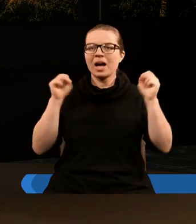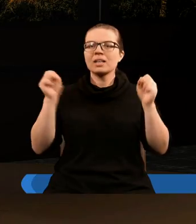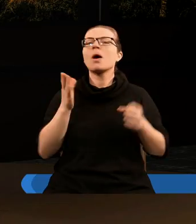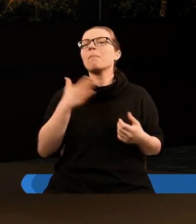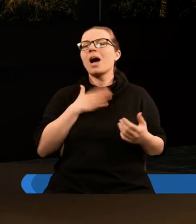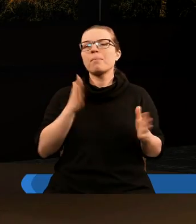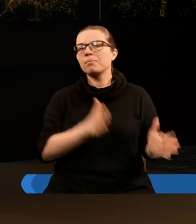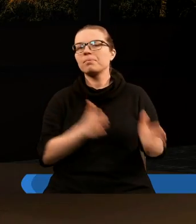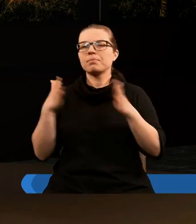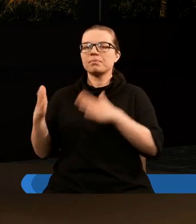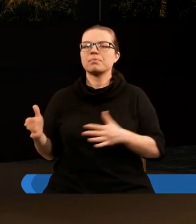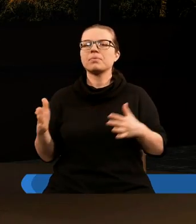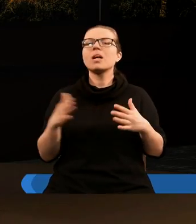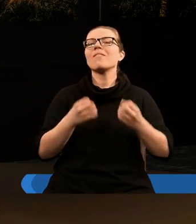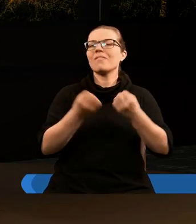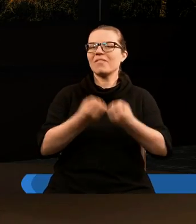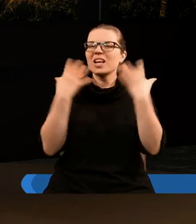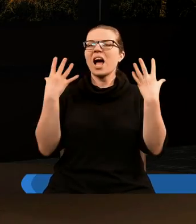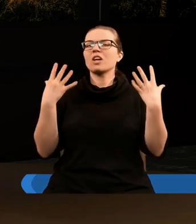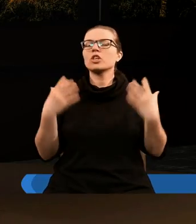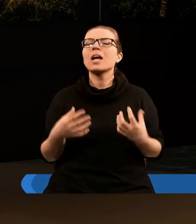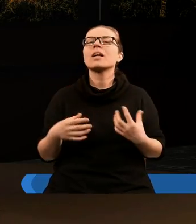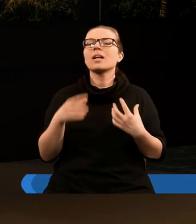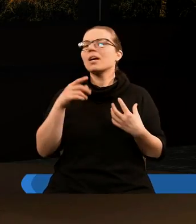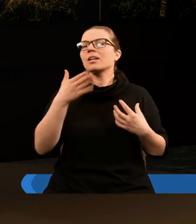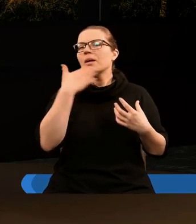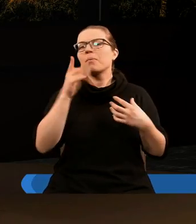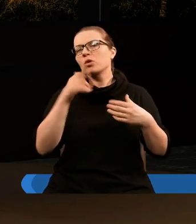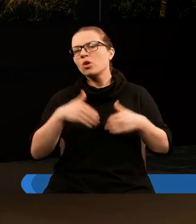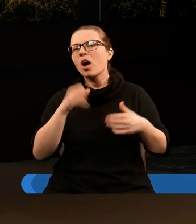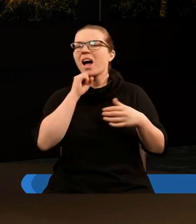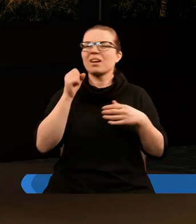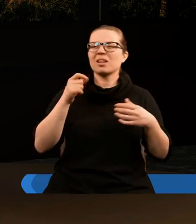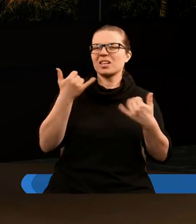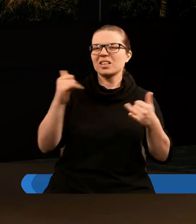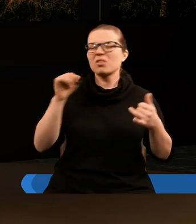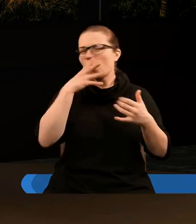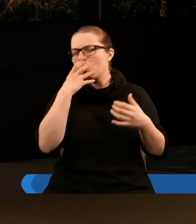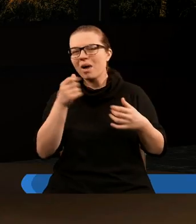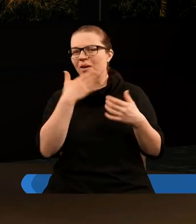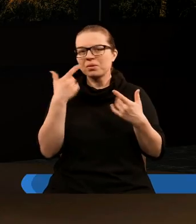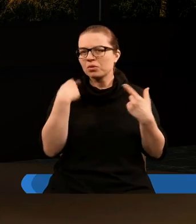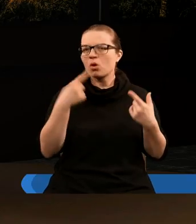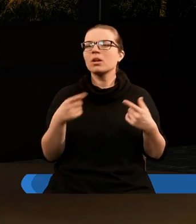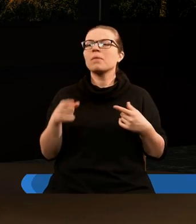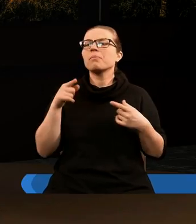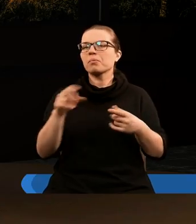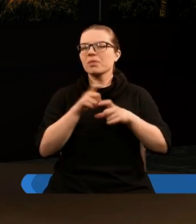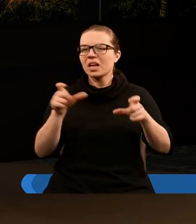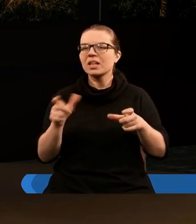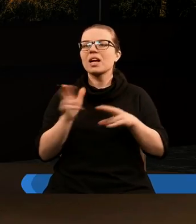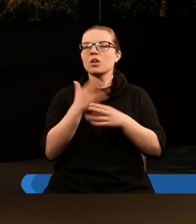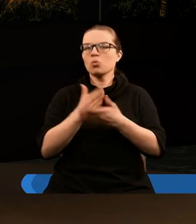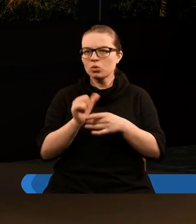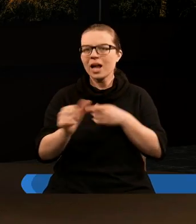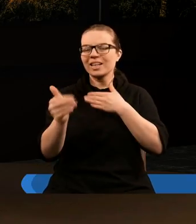I mamy potem pewne wyjaśnienie, że nie zaznajemy już głodu, ani pragnienia, ani porazi ich słońce, ani żaden upał. I to wskazuje na czasy, kiedy